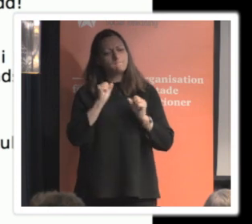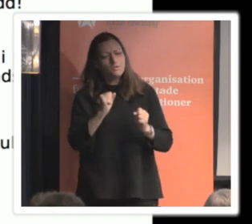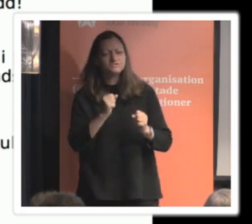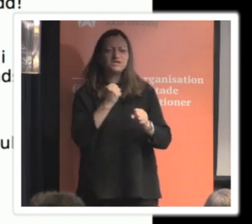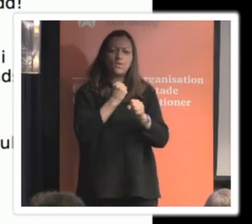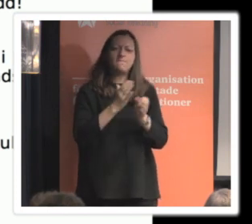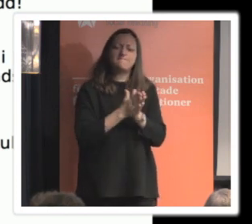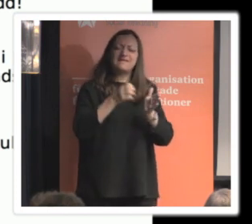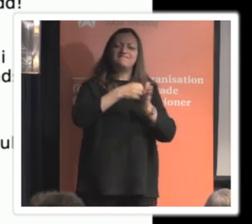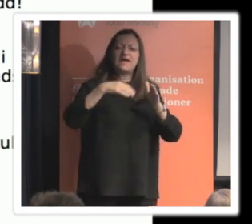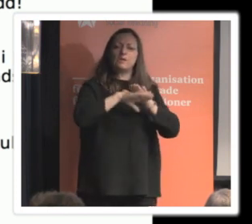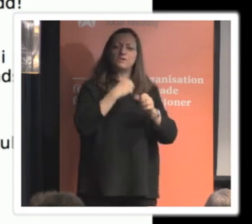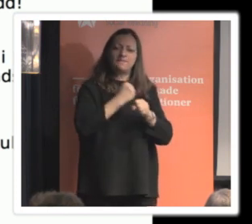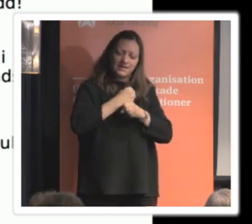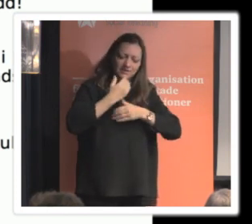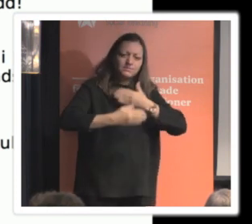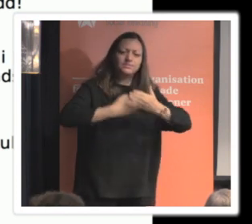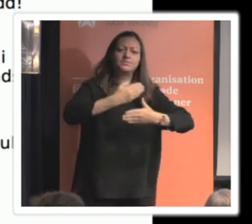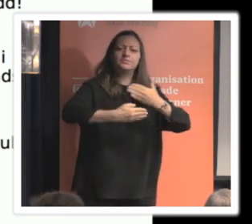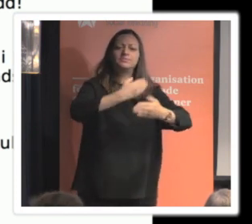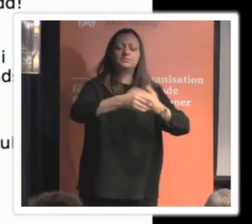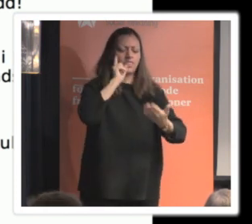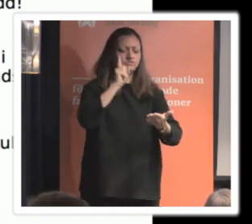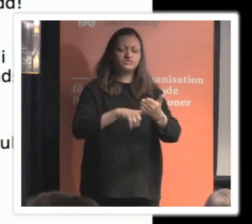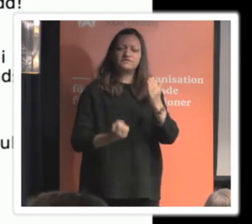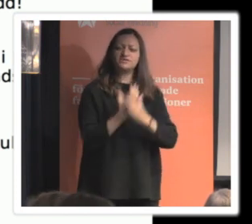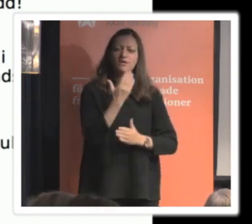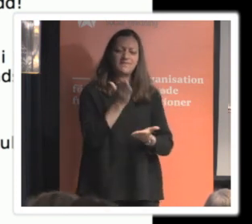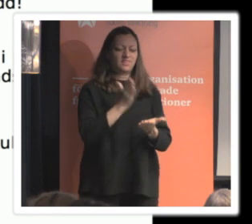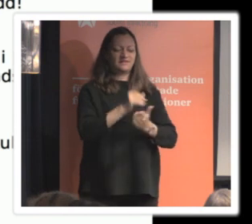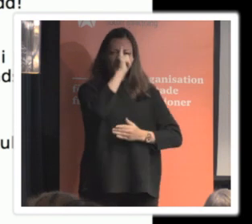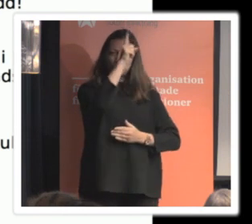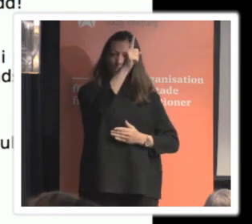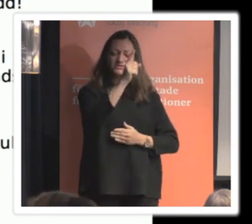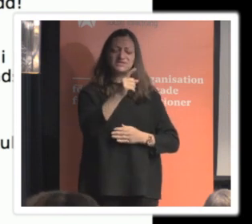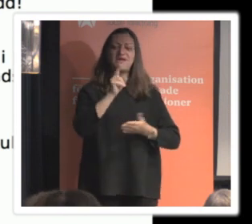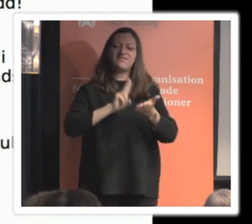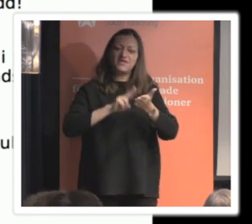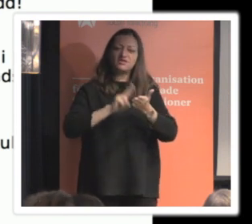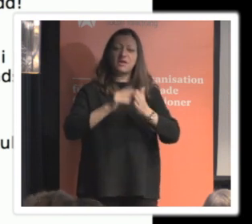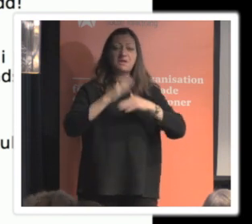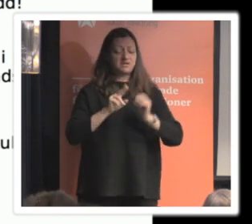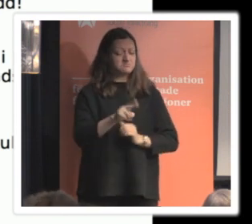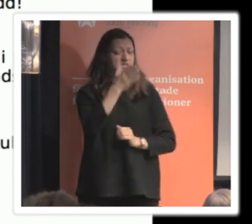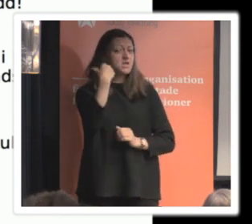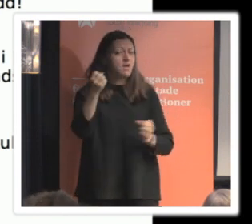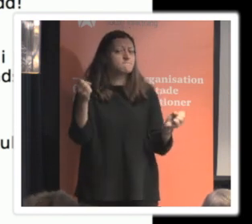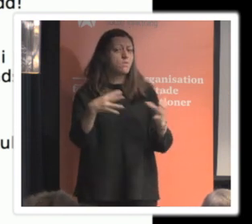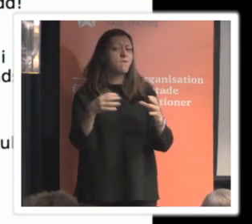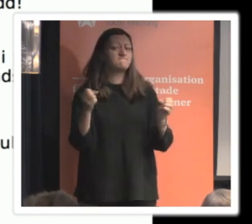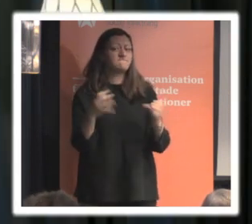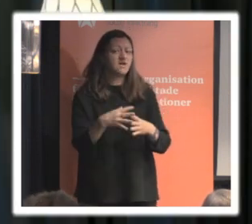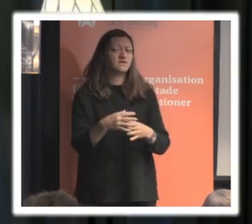komma få rätt förståelse för att databehandling faktiskt kan spela roll påverkan mot